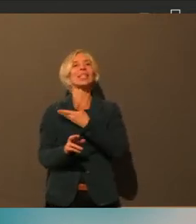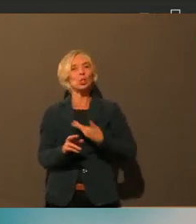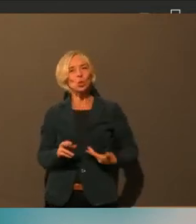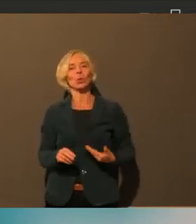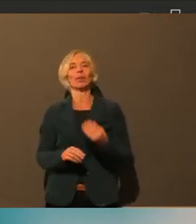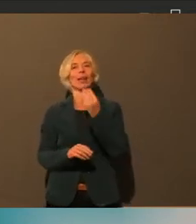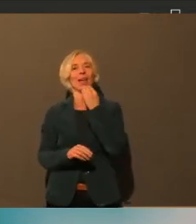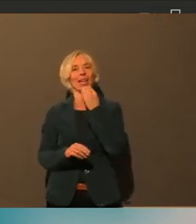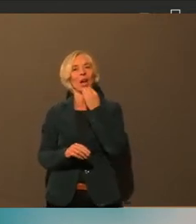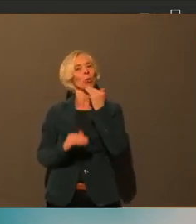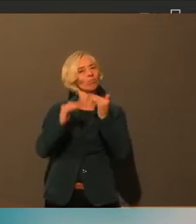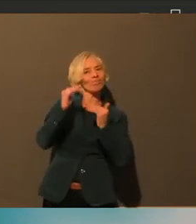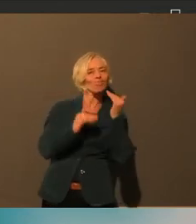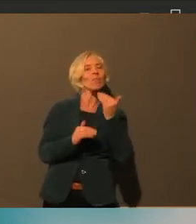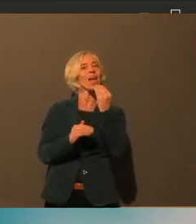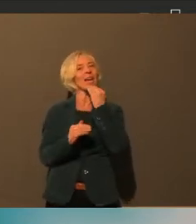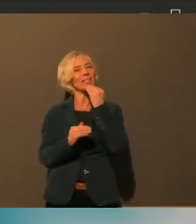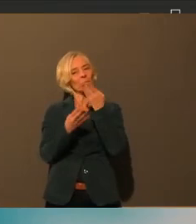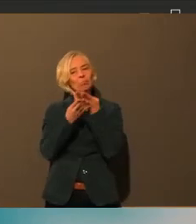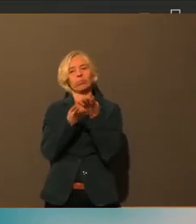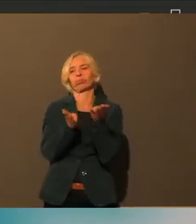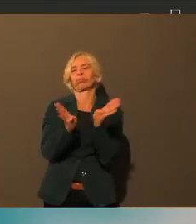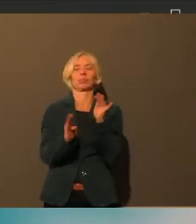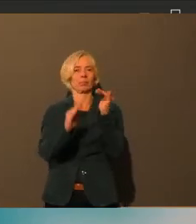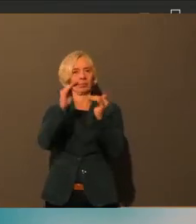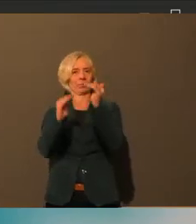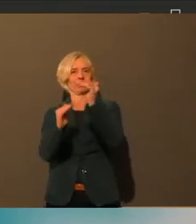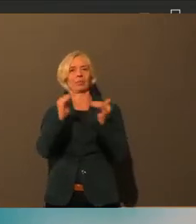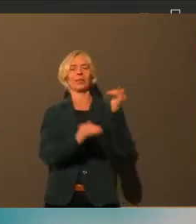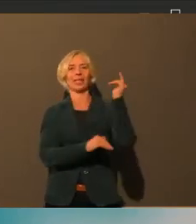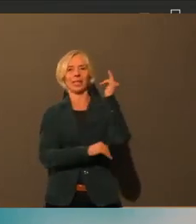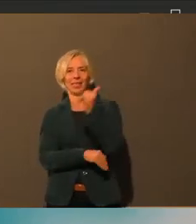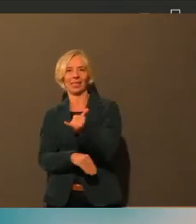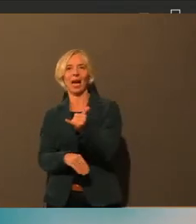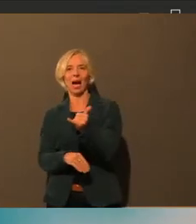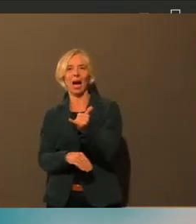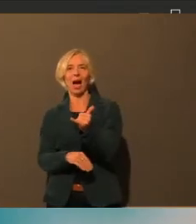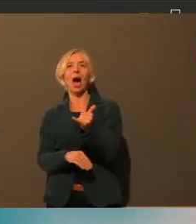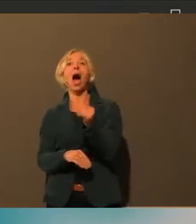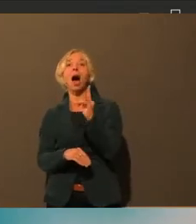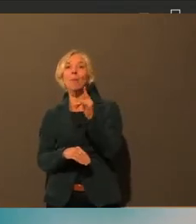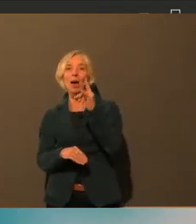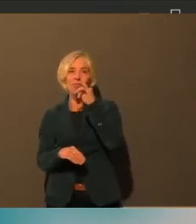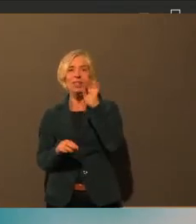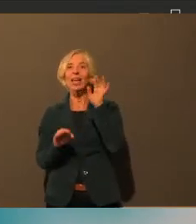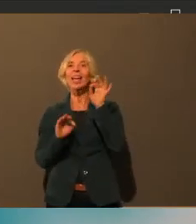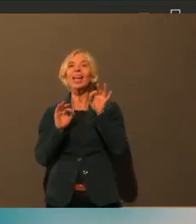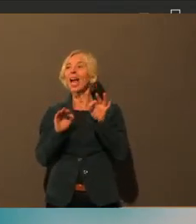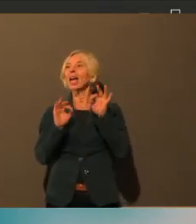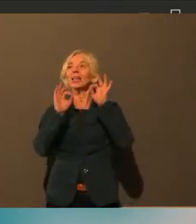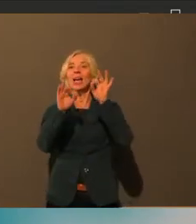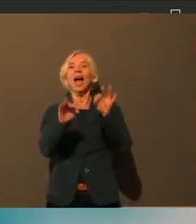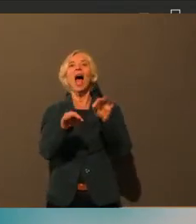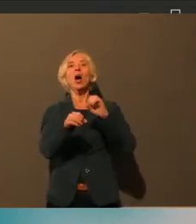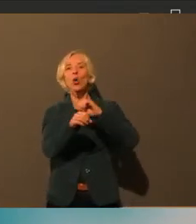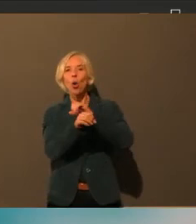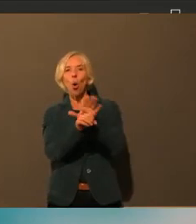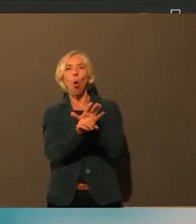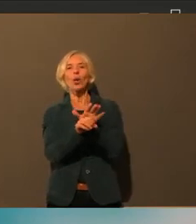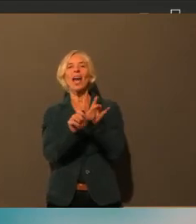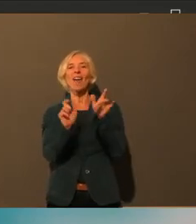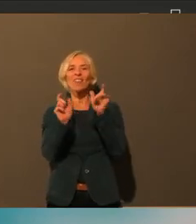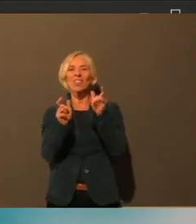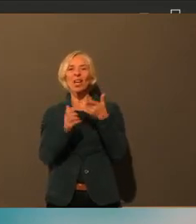ausgewogen ernährt werden. Aber ich glaube, dass im Falle einer Infektion mit dem Coronavirus, das ist ein Virus, wie